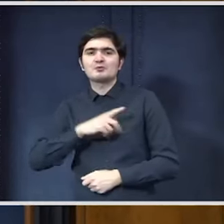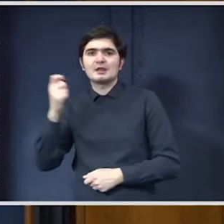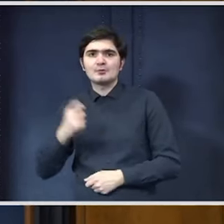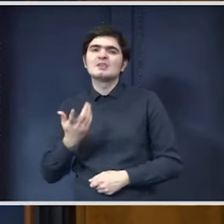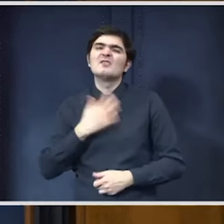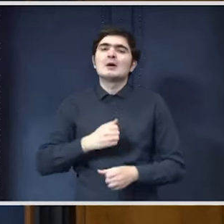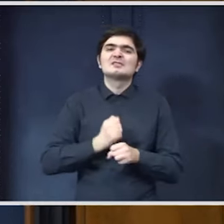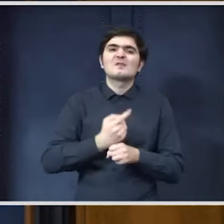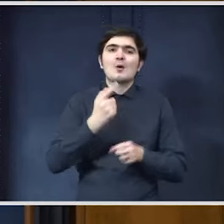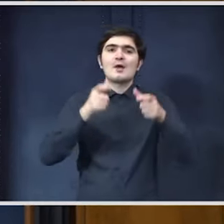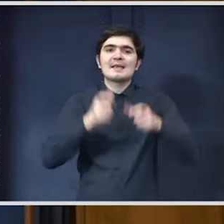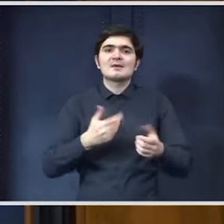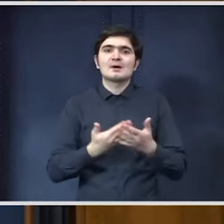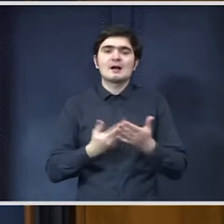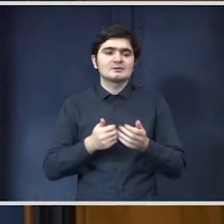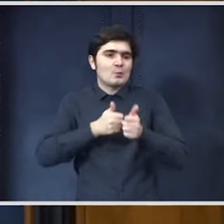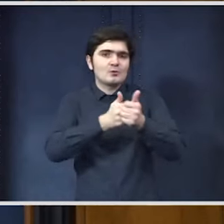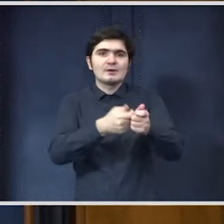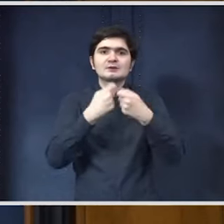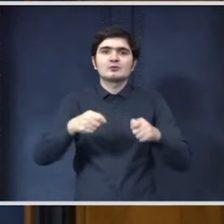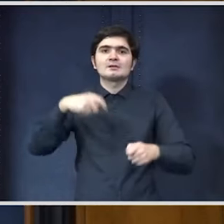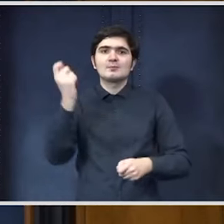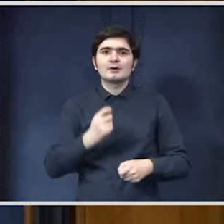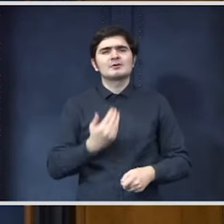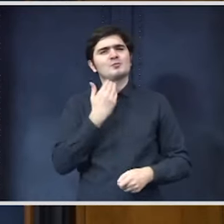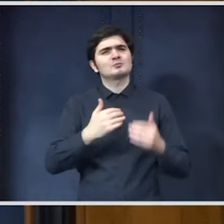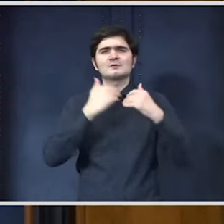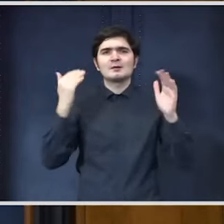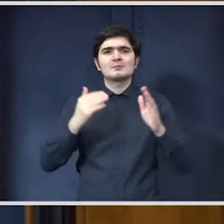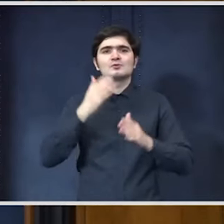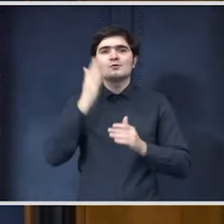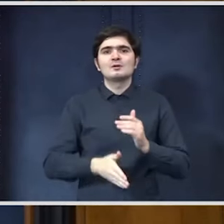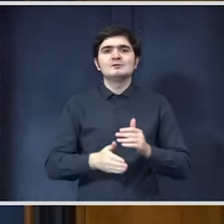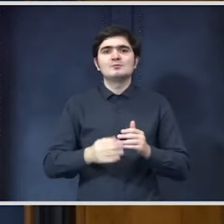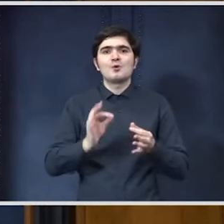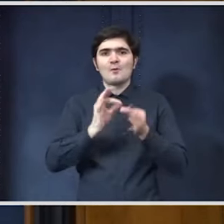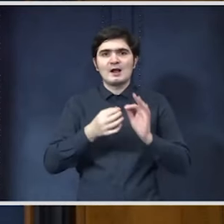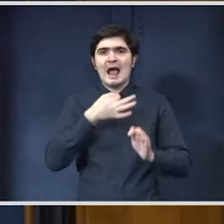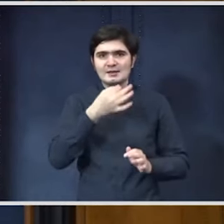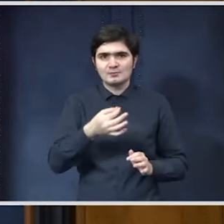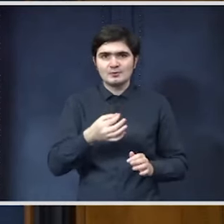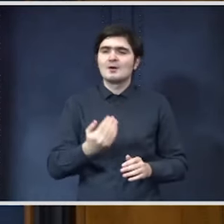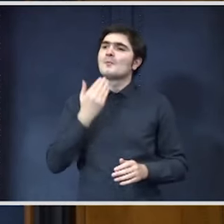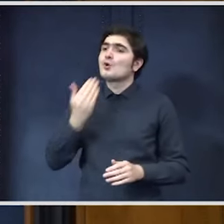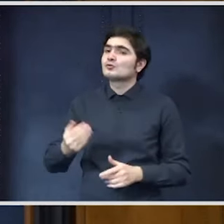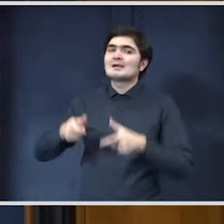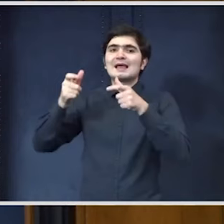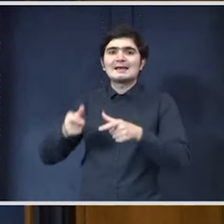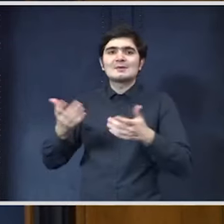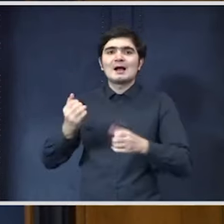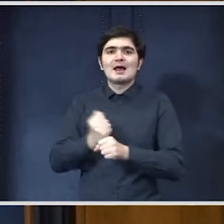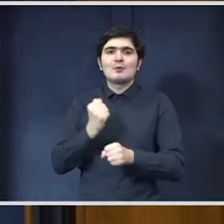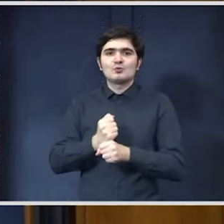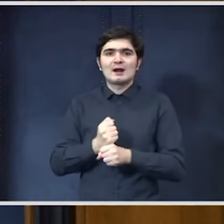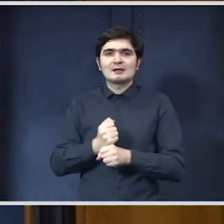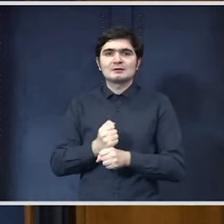acolo care să urmărească toate aceste proiecte. Mulțumesc foarte mult și asta e ultima frază echipei cu care am lucrat la